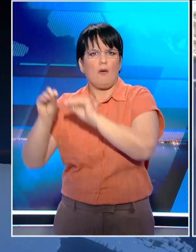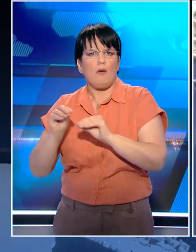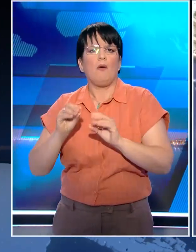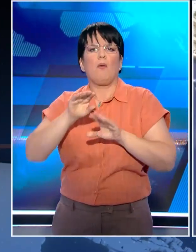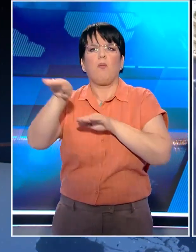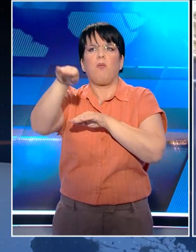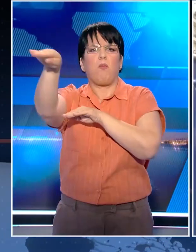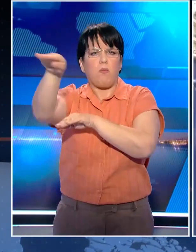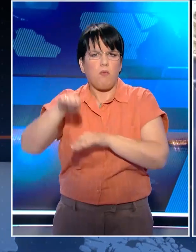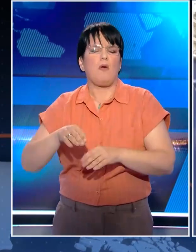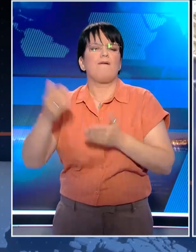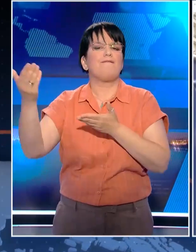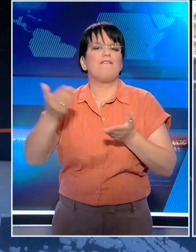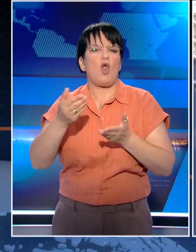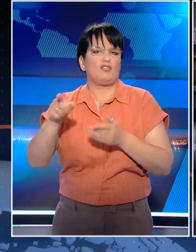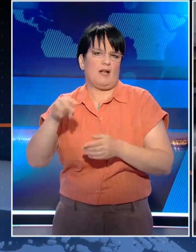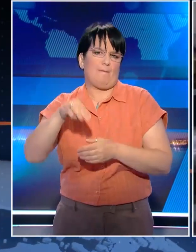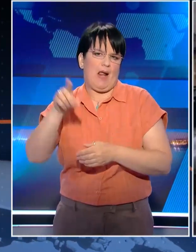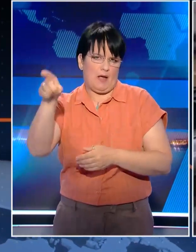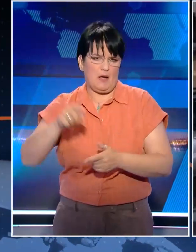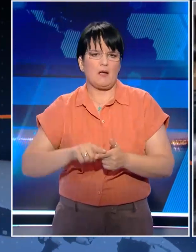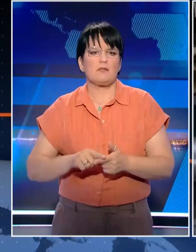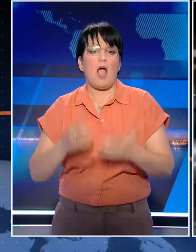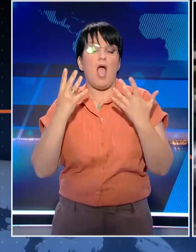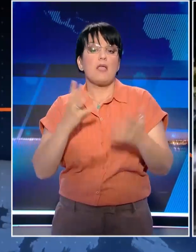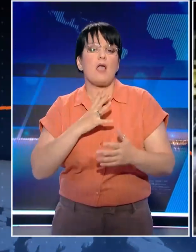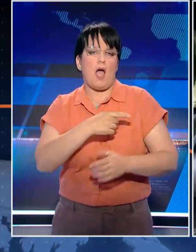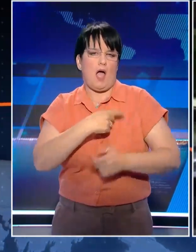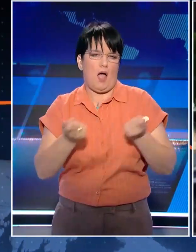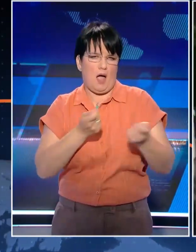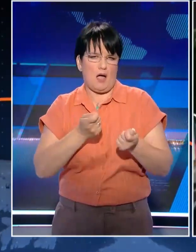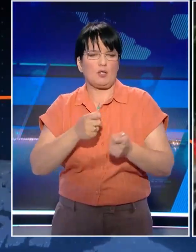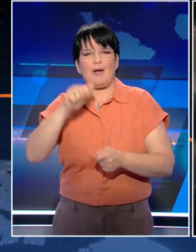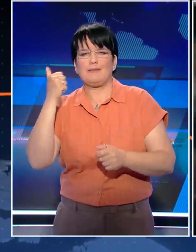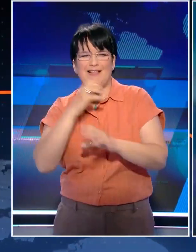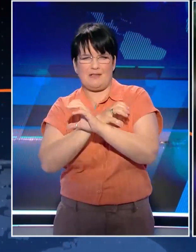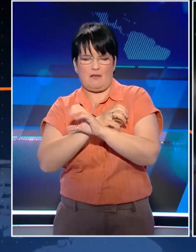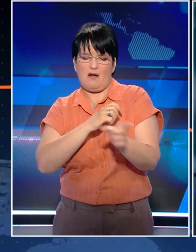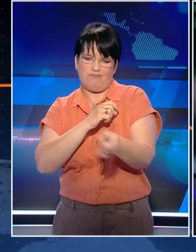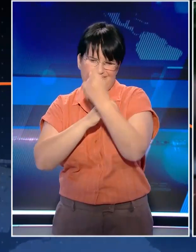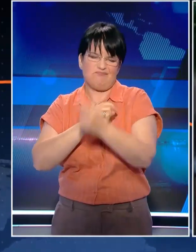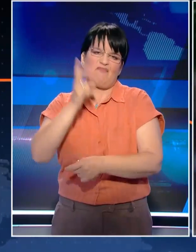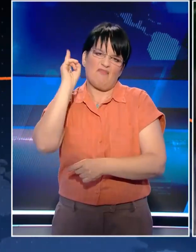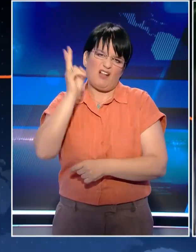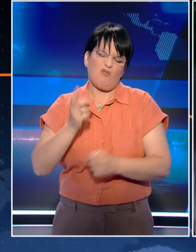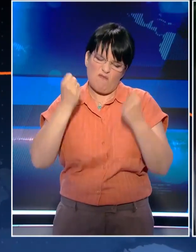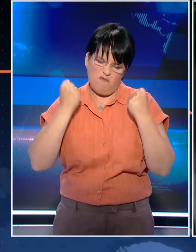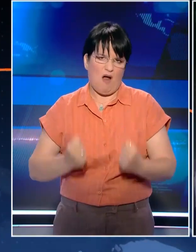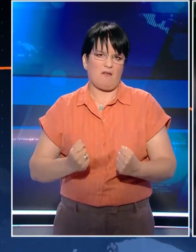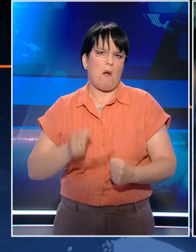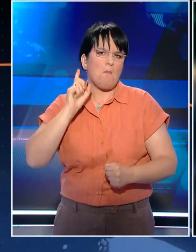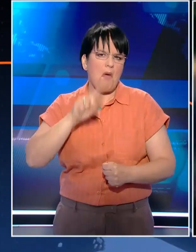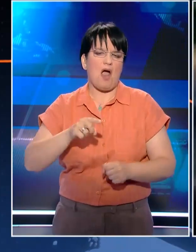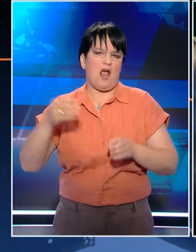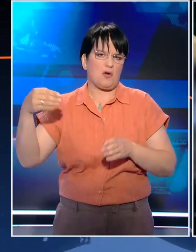μεταφερθούν στη δομή φιλοξενίας της Μαλακάσας. Οι εννέα διακινητές που συνελήφθησαν οδηγήθηκαν χθες στον εισαγγελέα και πλέον να αντιμετωπίζουν βαρύτερες κατηγορίες για